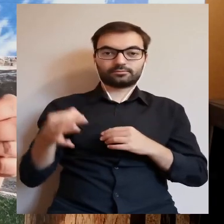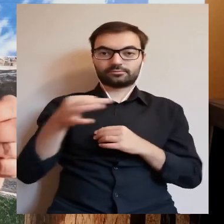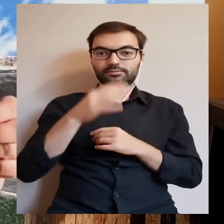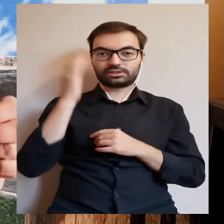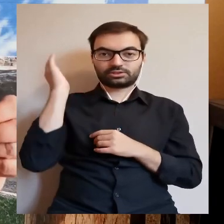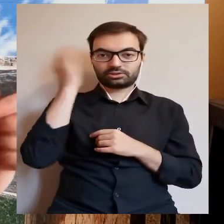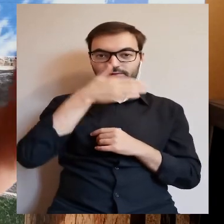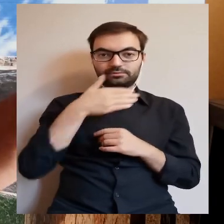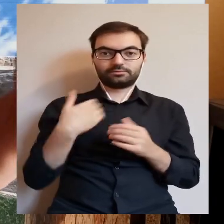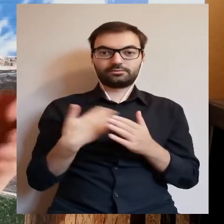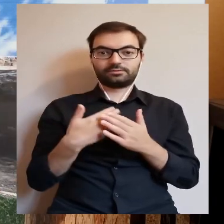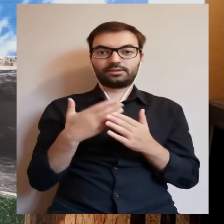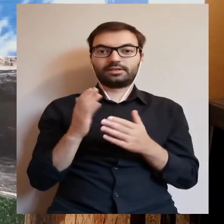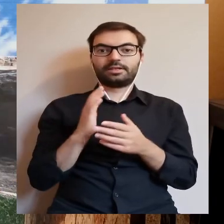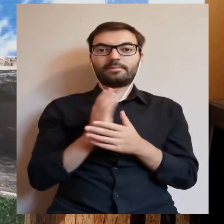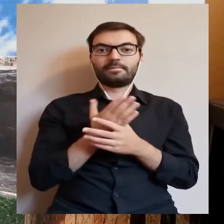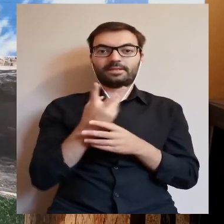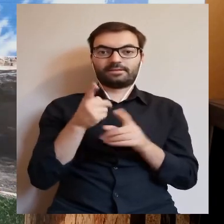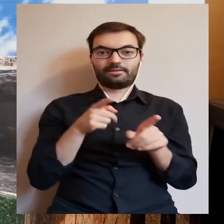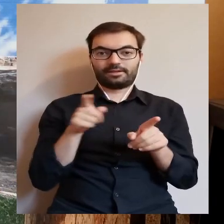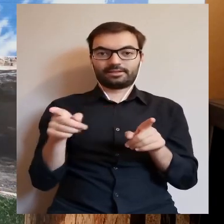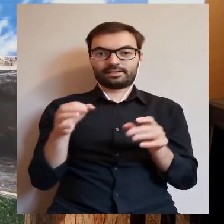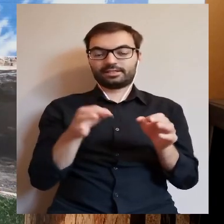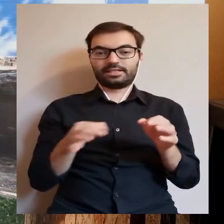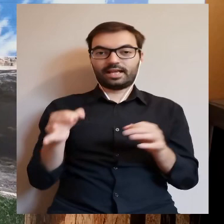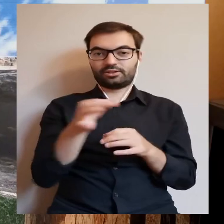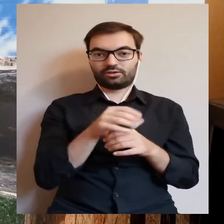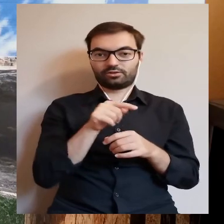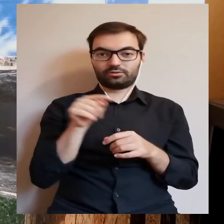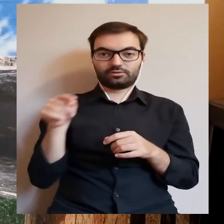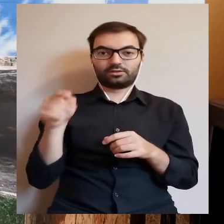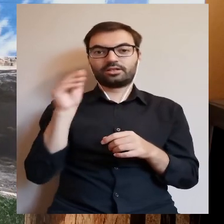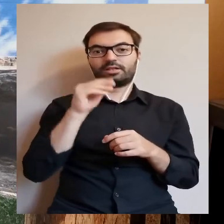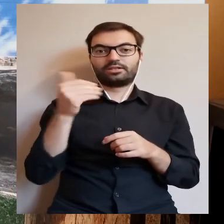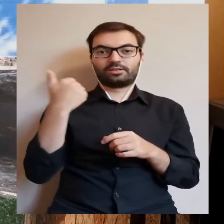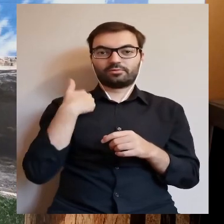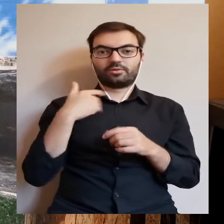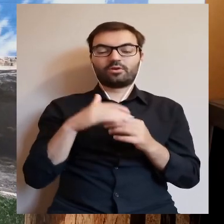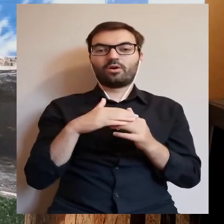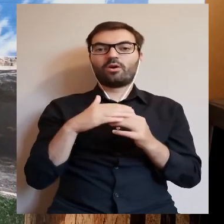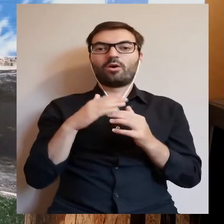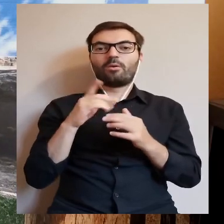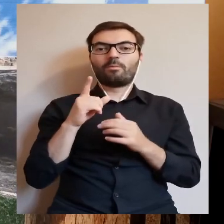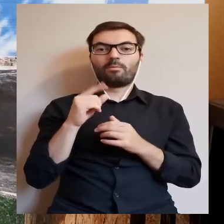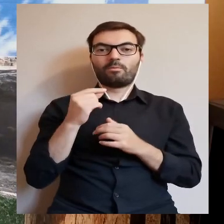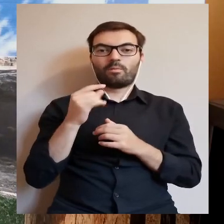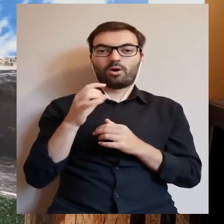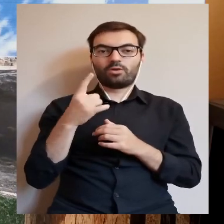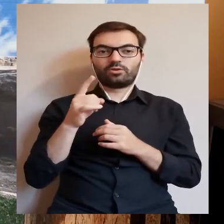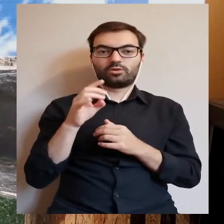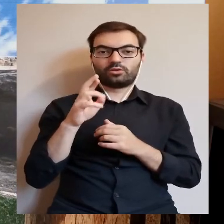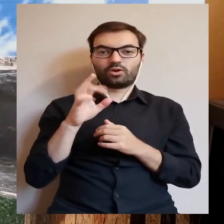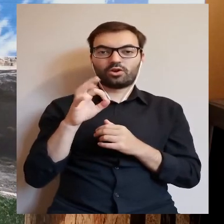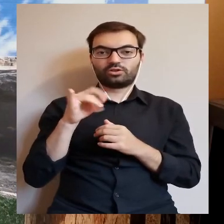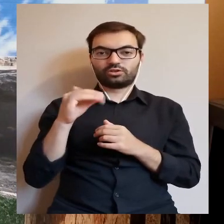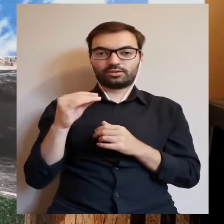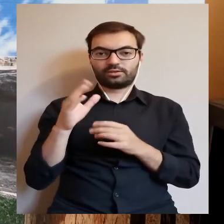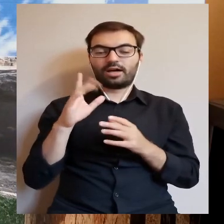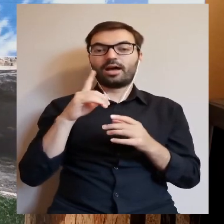jest jeszcze jezioro czarne. Także między tymi dwoma jeziorami prawdopodobnie jeszcze było podgrodzie, natomiast bardziej na